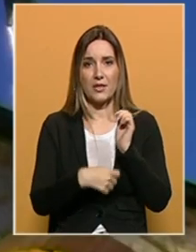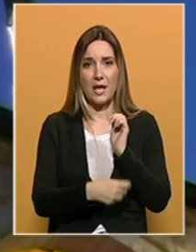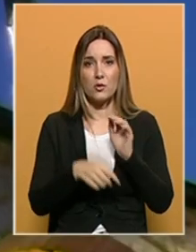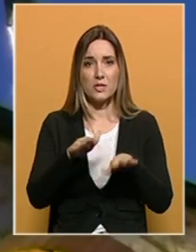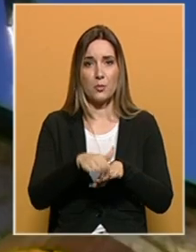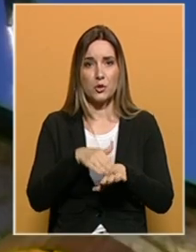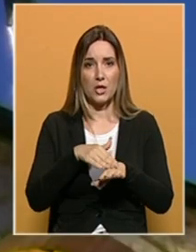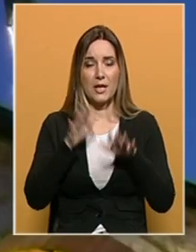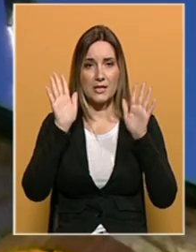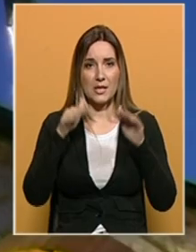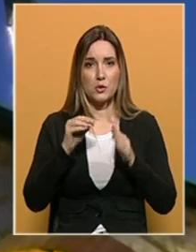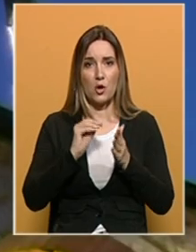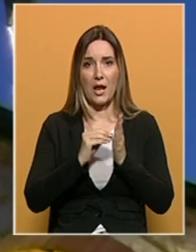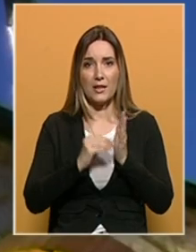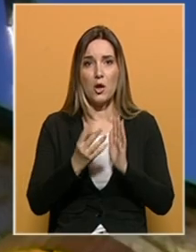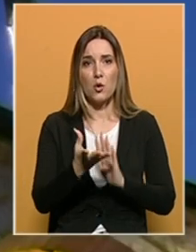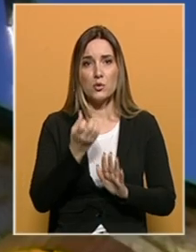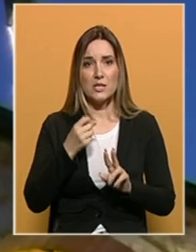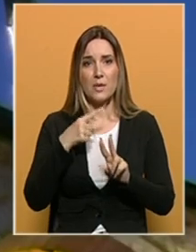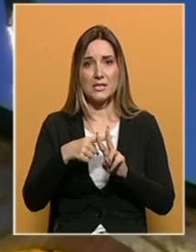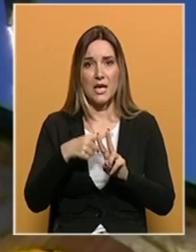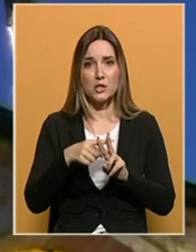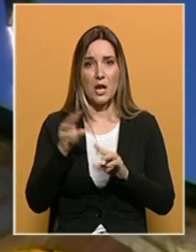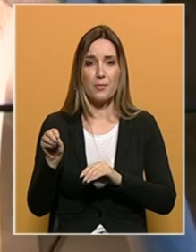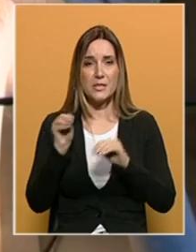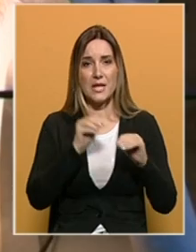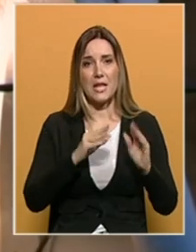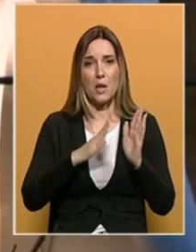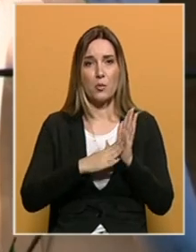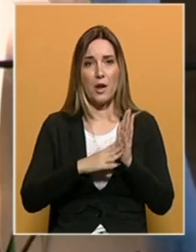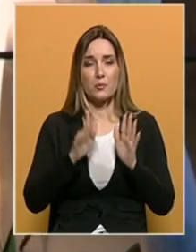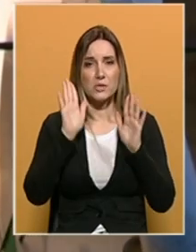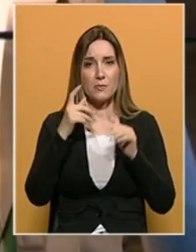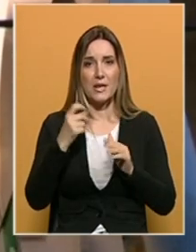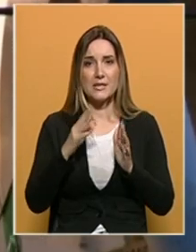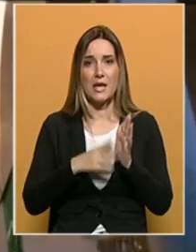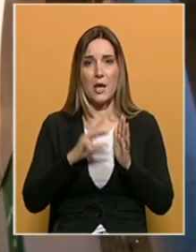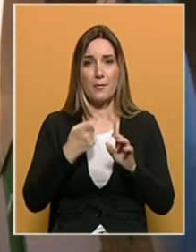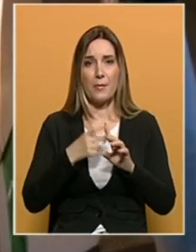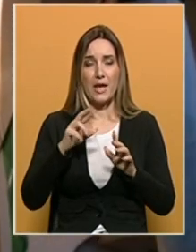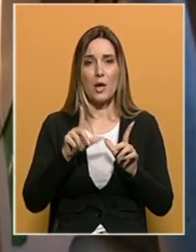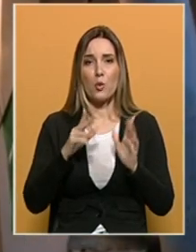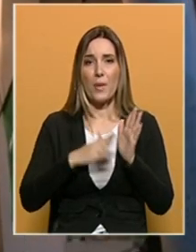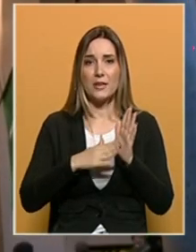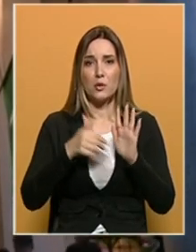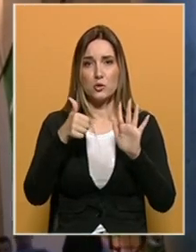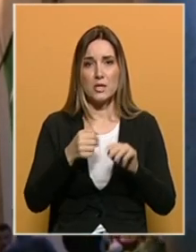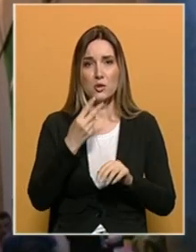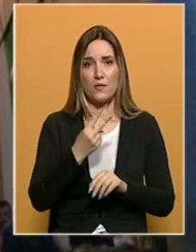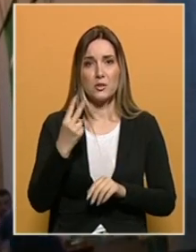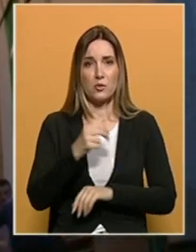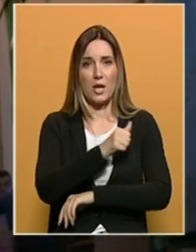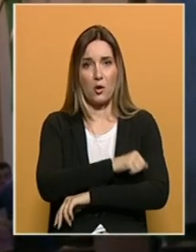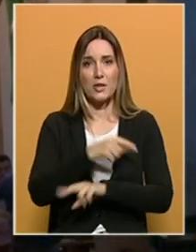Za početak islonskog kalendara uzima se Hidžra, preseljenje Muhameda i muslimana iz Mekije u Medinu 622. godine.